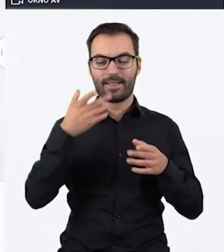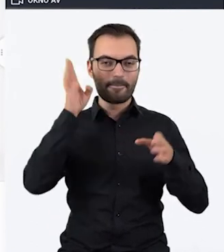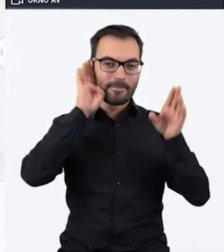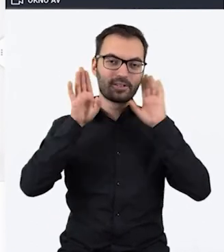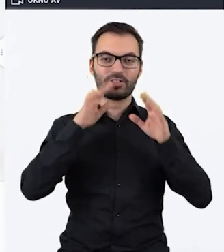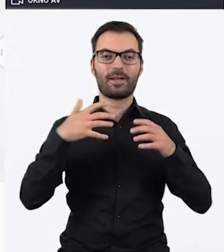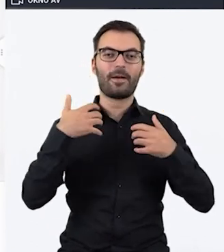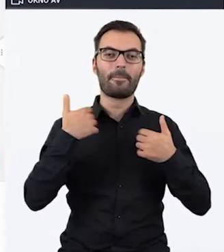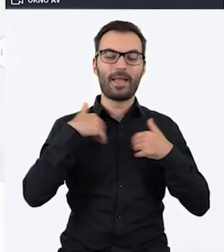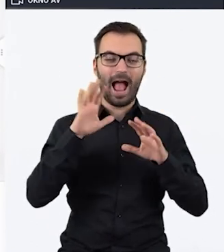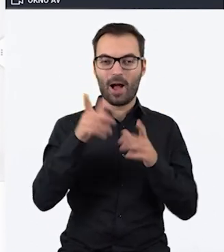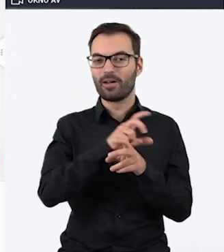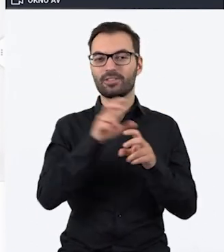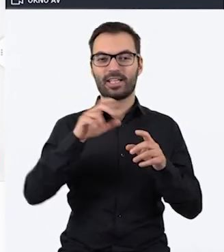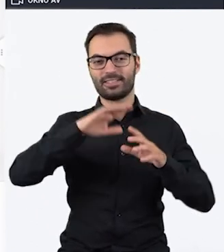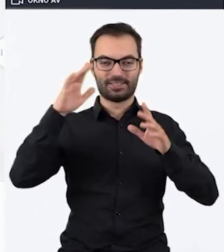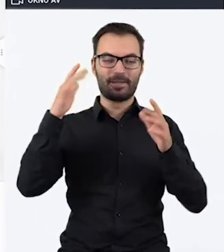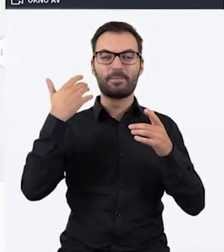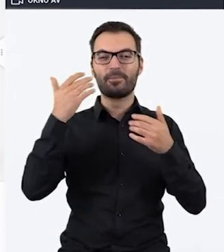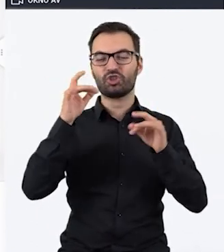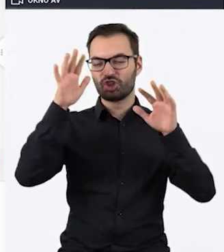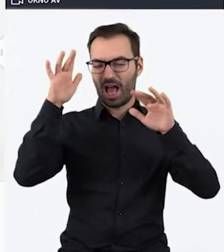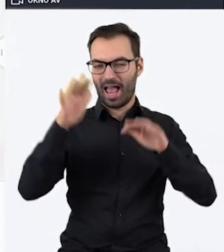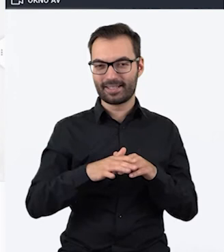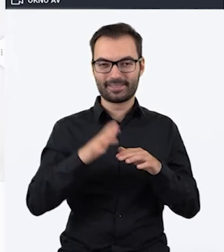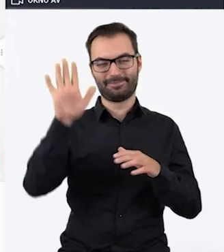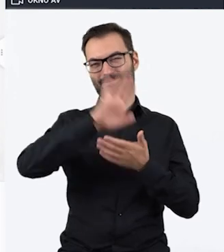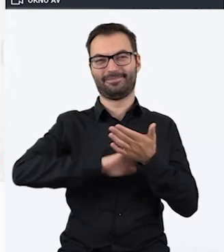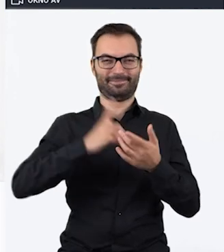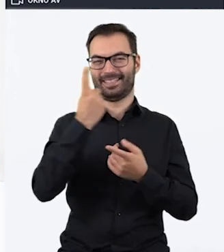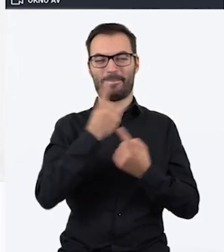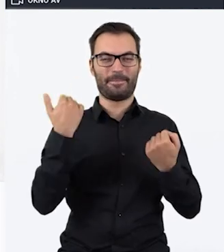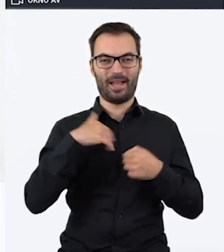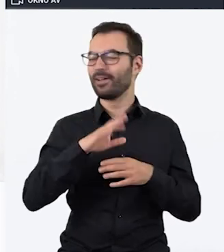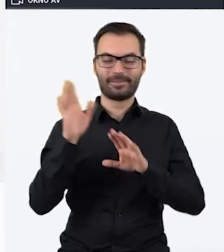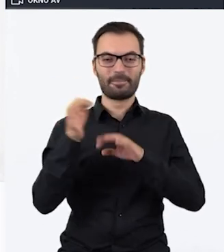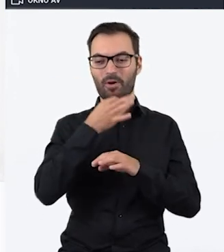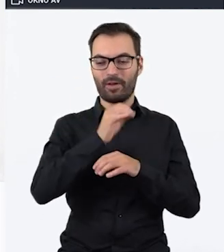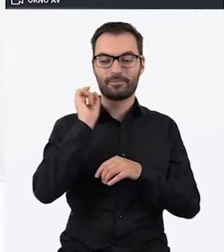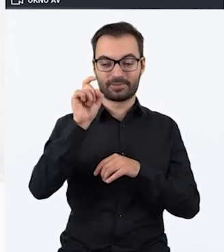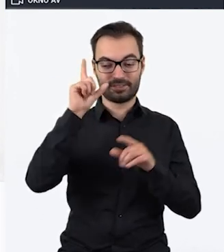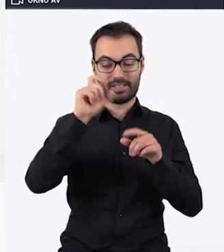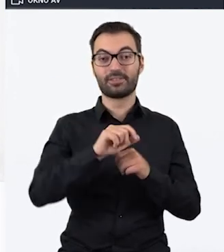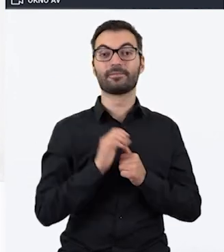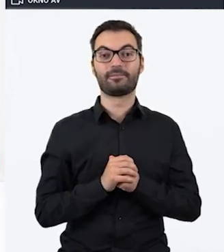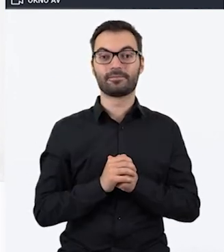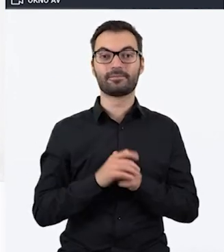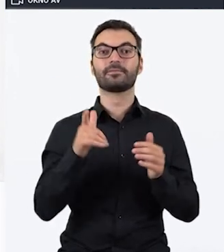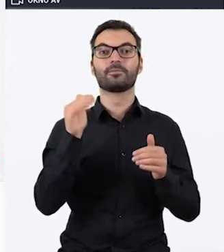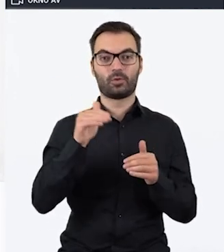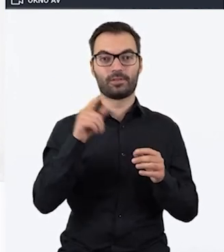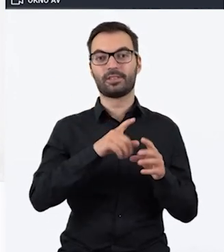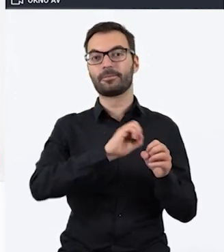Antarktydzie w czasie śnieżycy, to wtedy rzeczywiście. Ale żeby go ulepszyć, klikamy sobie na zdjęcie, tutaj. I mamy taką możliwość,